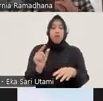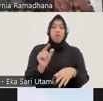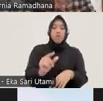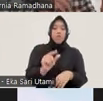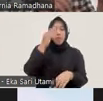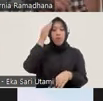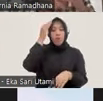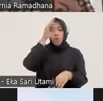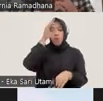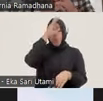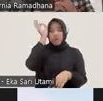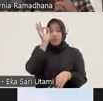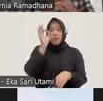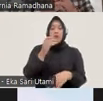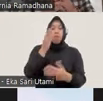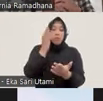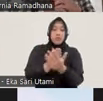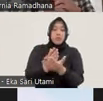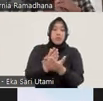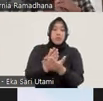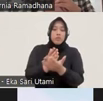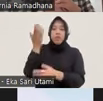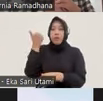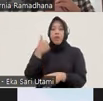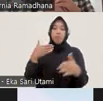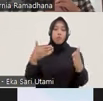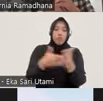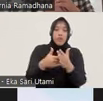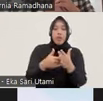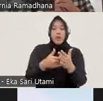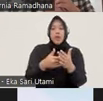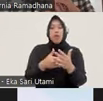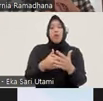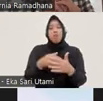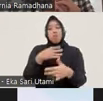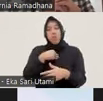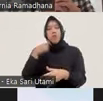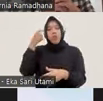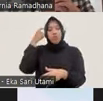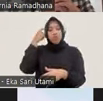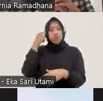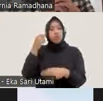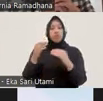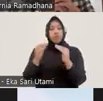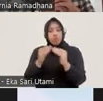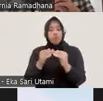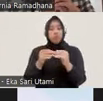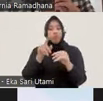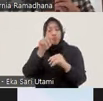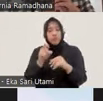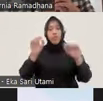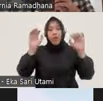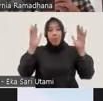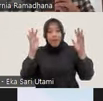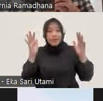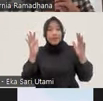keputusan kemarin untuk menunda itu layak untuk diapresiasi. Tetapi, ke